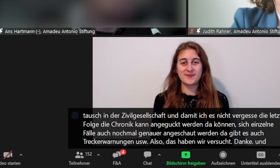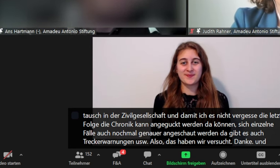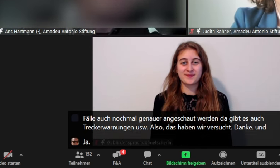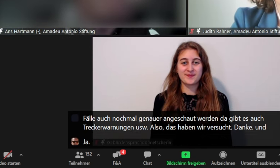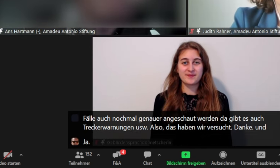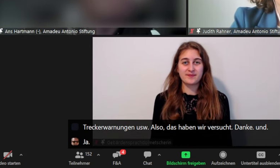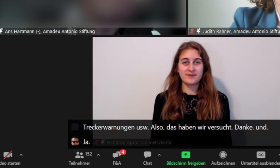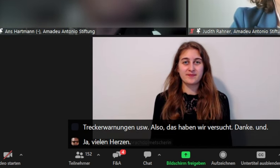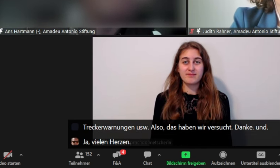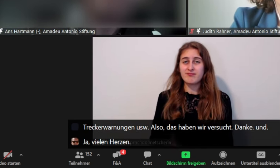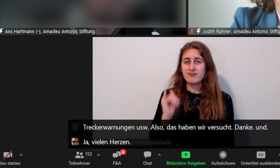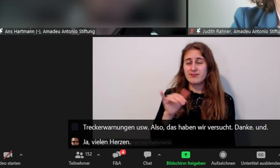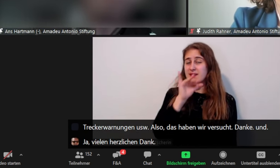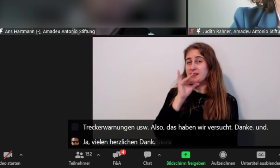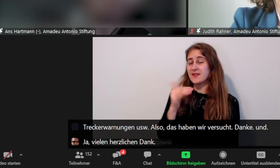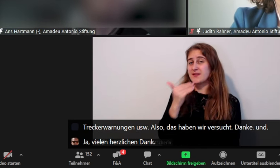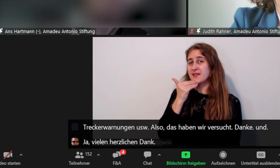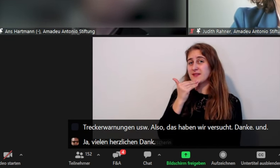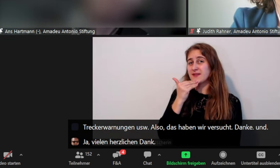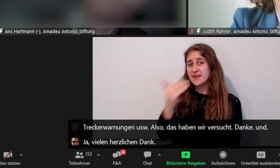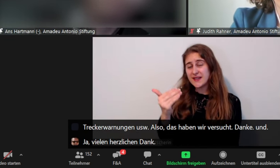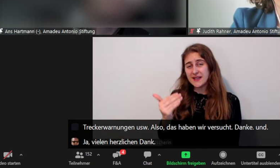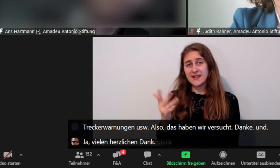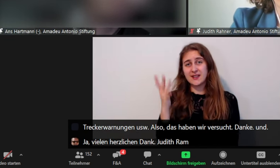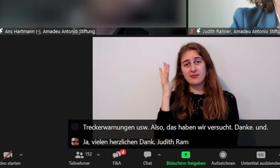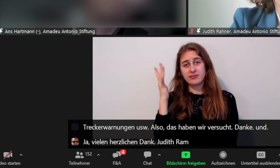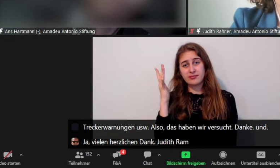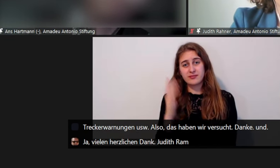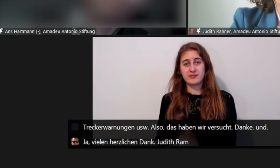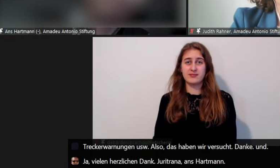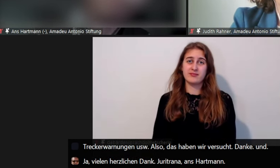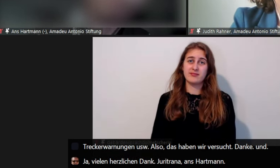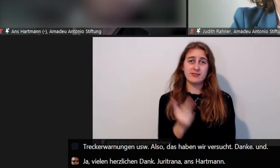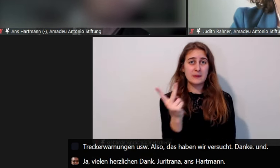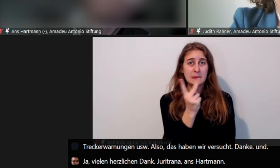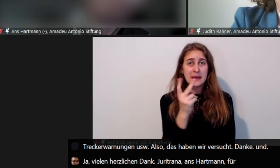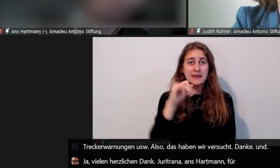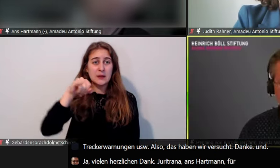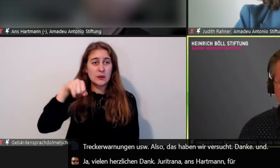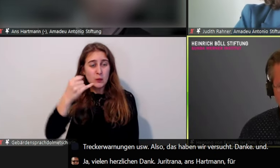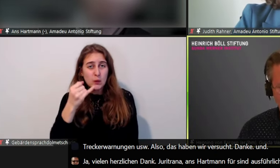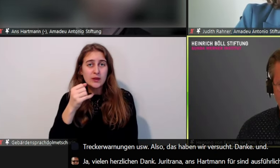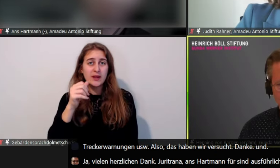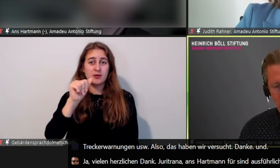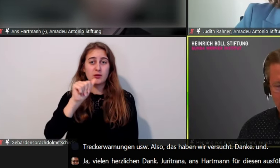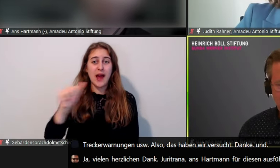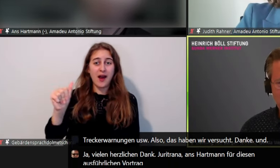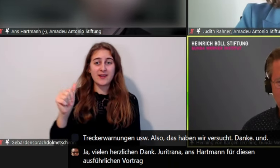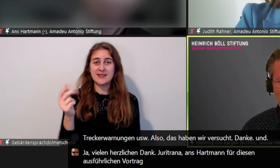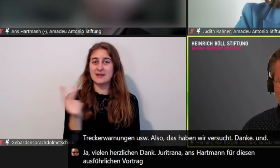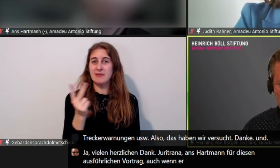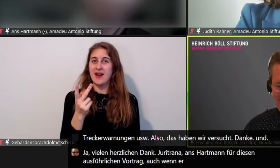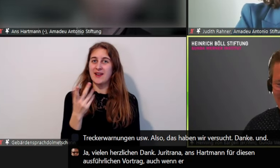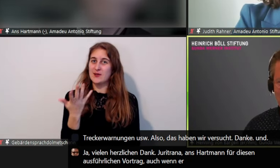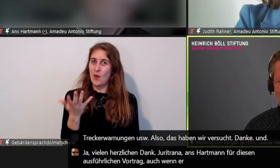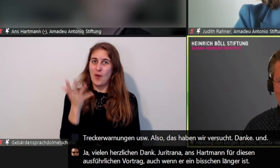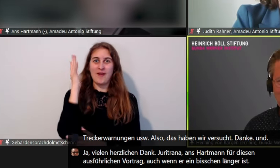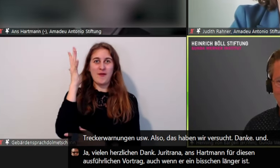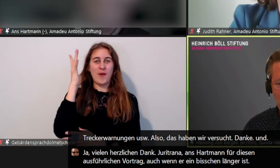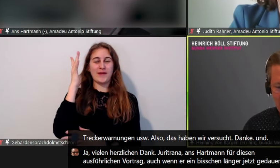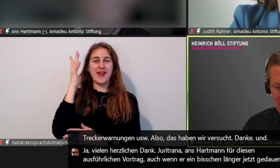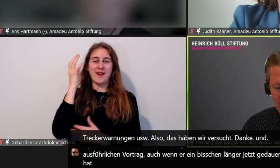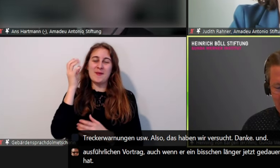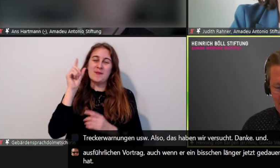Ja, vielen herzlichen Dank, Judith Rahner, Hans Hartmann, für diesen ausführlichen Vortrag, auch wenn er ein bisschen länger jetzt